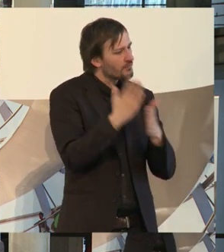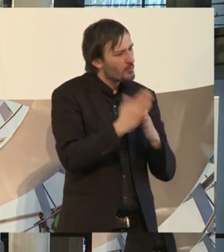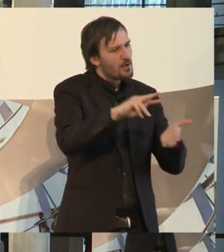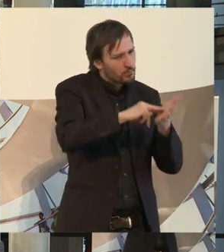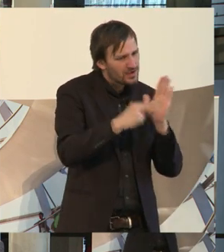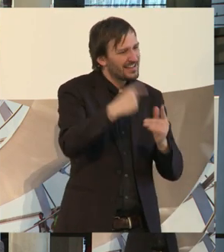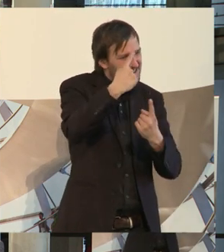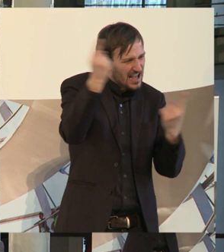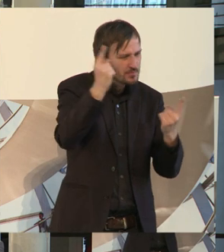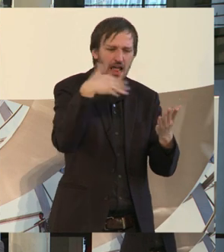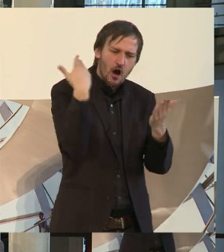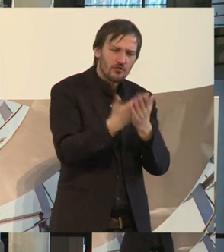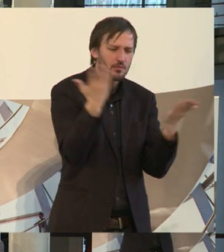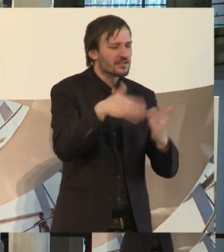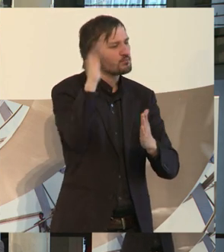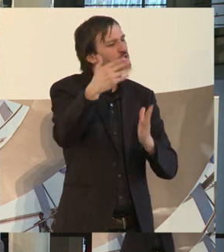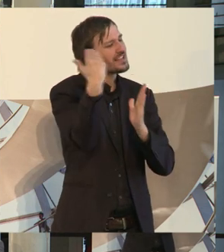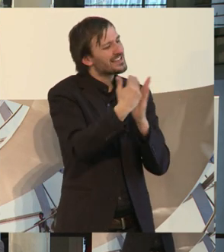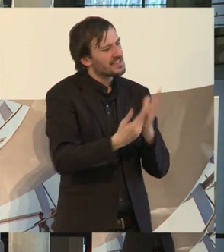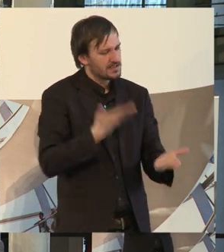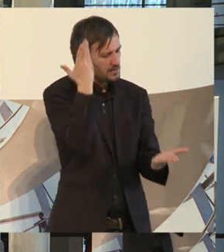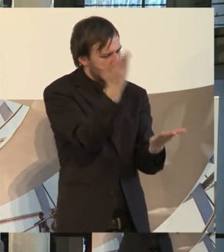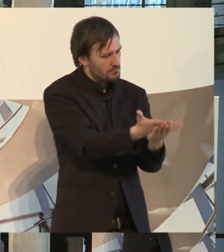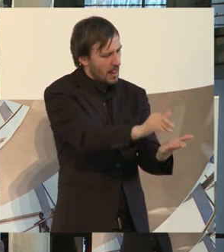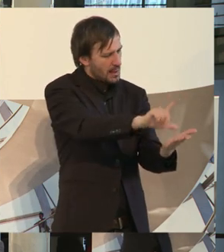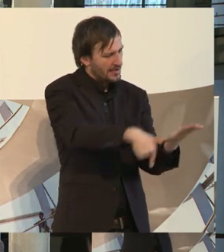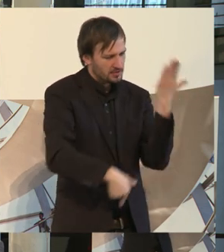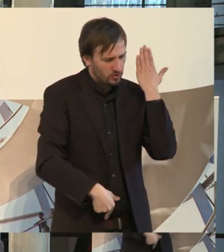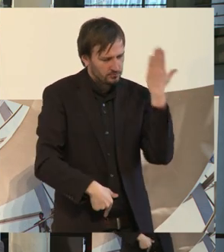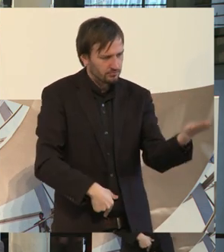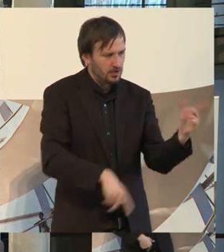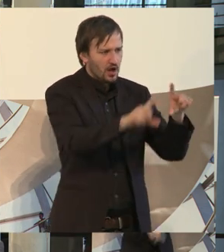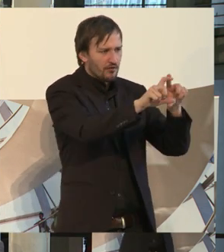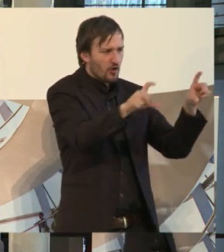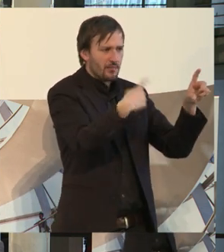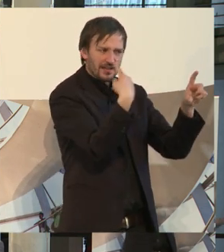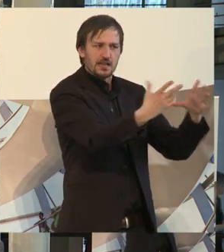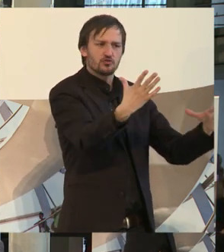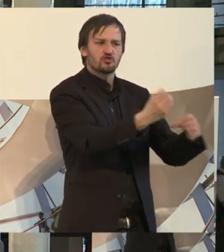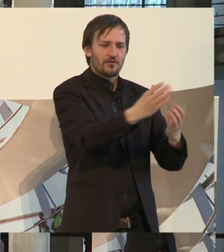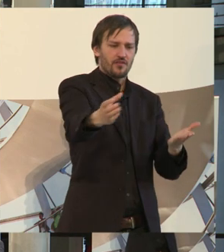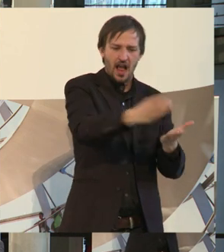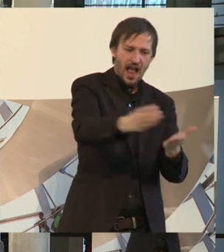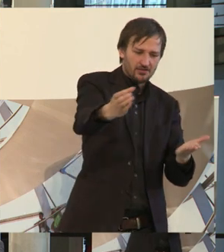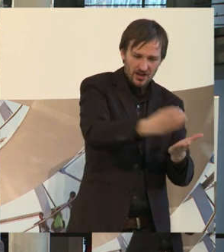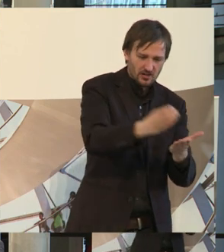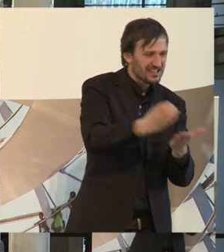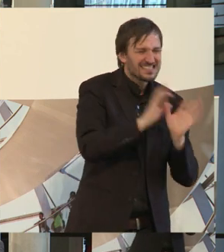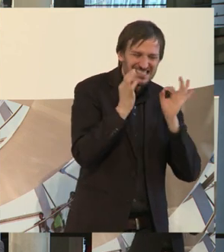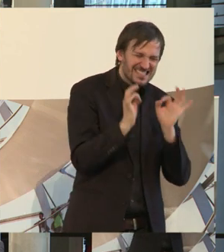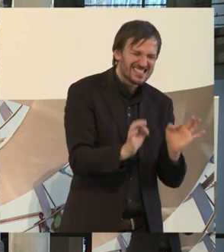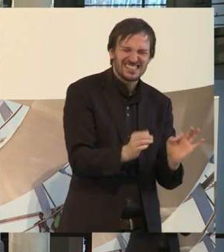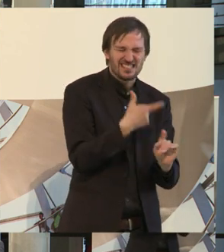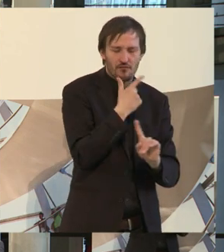gesetzgeberische Leistung bringen, dass die Unternehmen die Voraussetzungen haben, einstellen zu können. Ich will das jetzt gar nicht im Detail